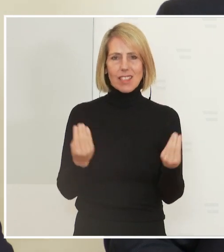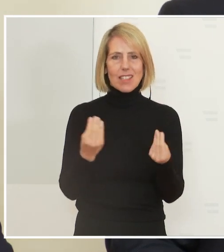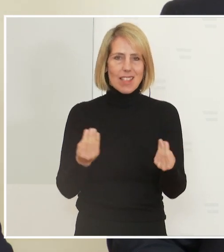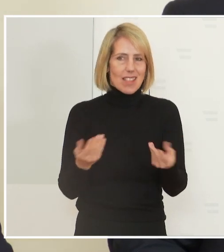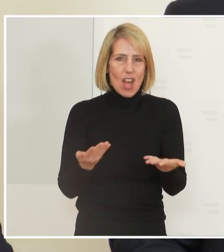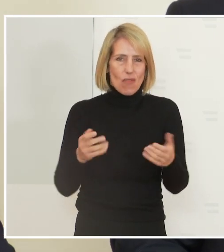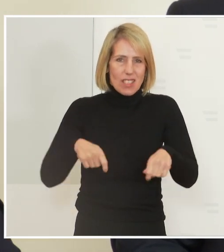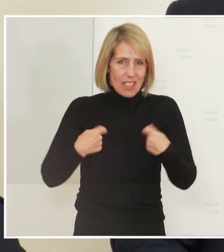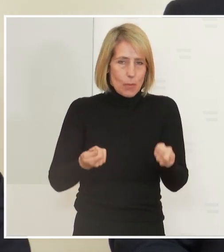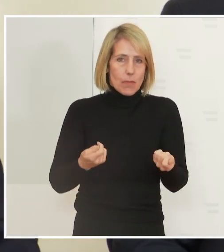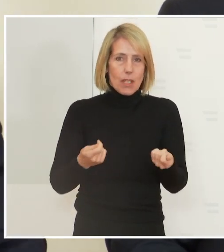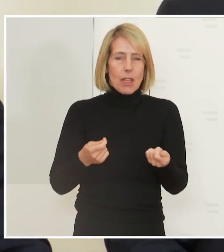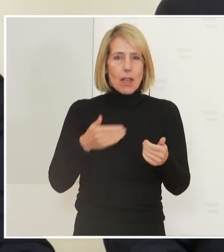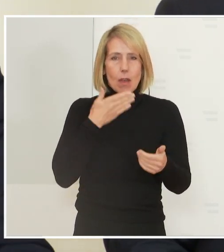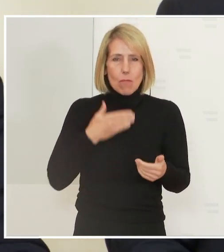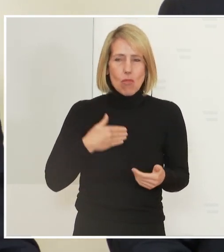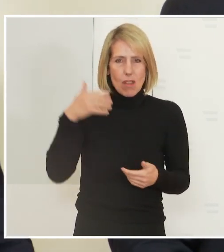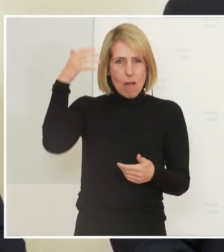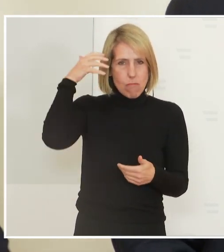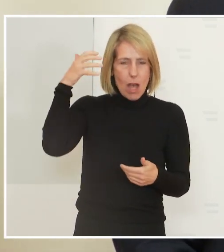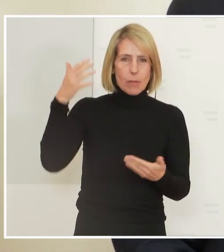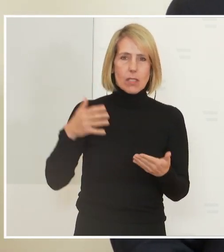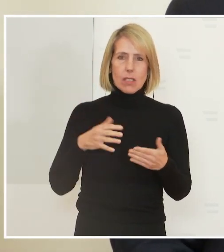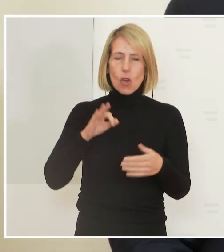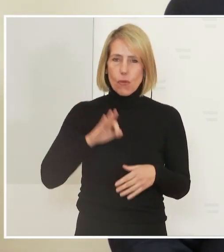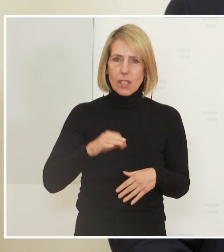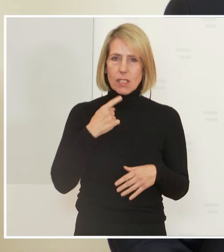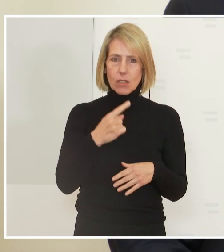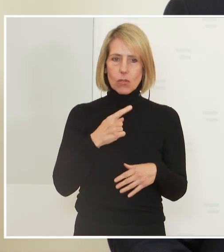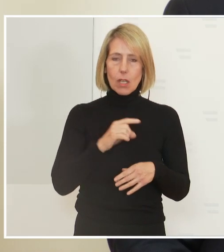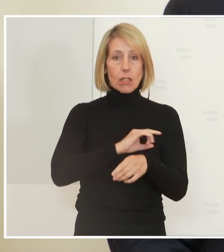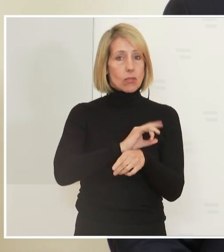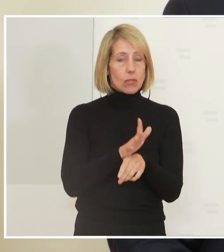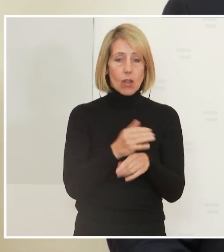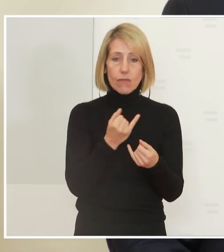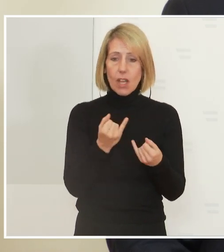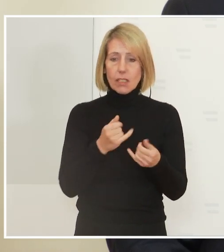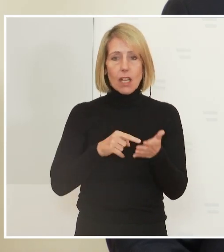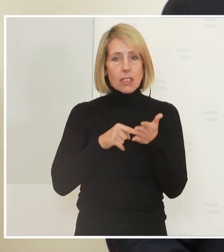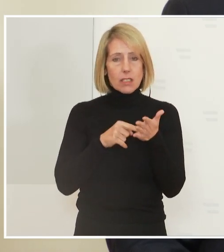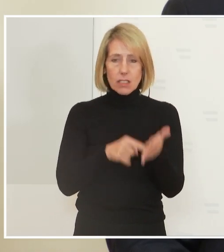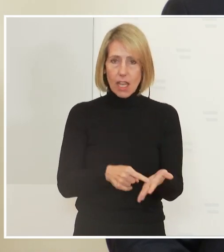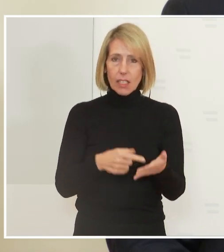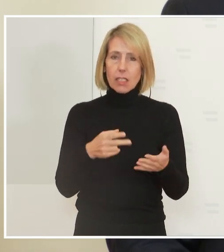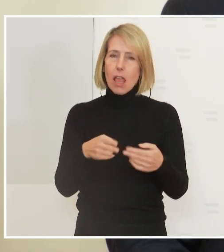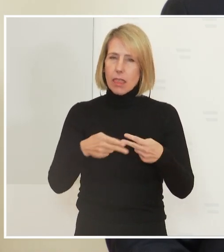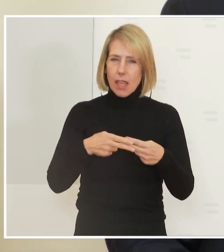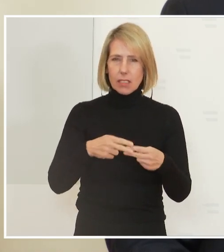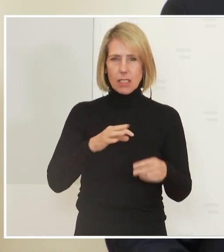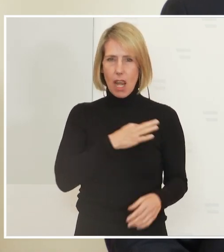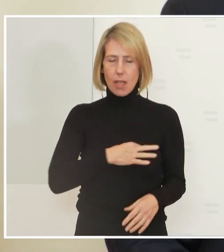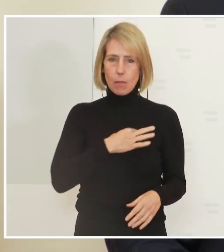ich möchte da eigentlich Papst Franziskus zitieren, da sagt er, die Impfung ist im Grunde genommen ein Akt der Nächstenliebe. Wir schützen nicht nur uns selber,